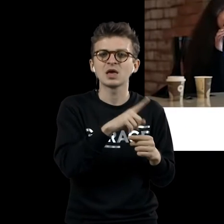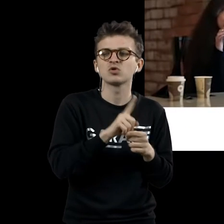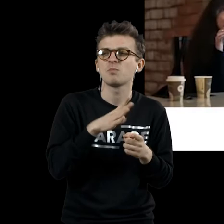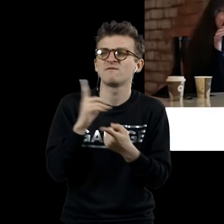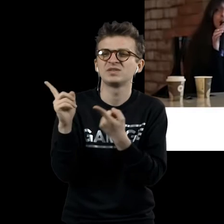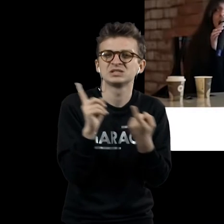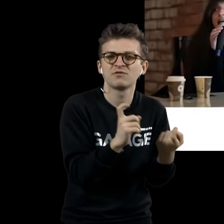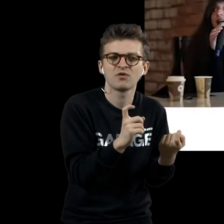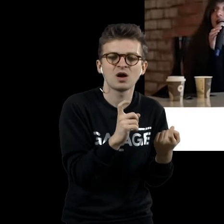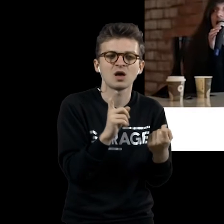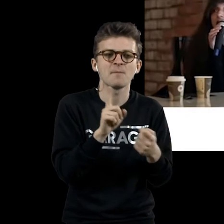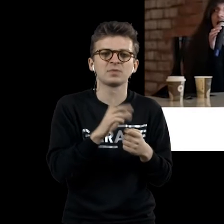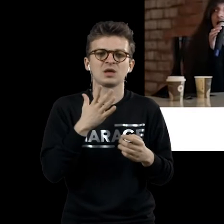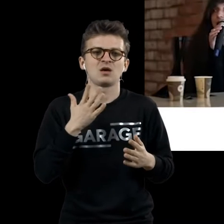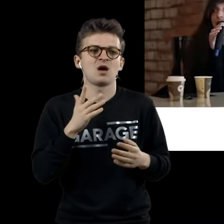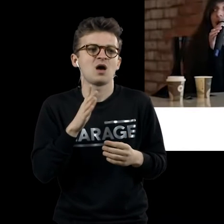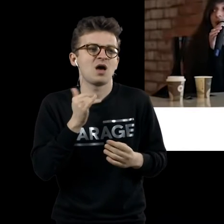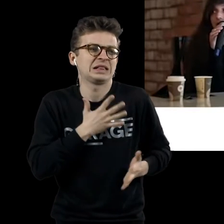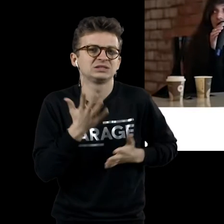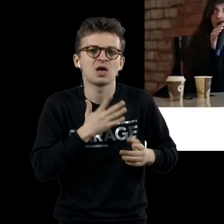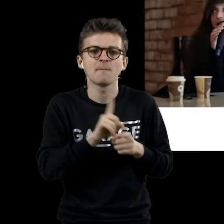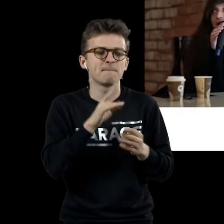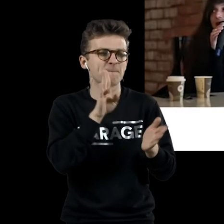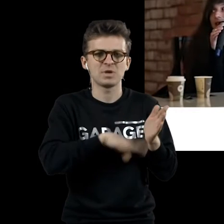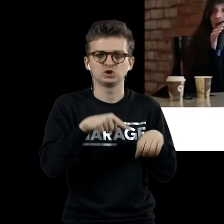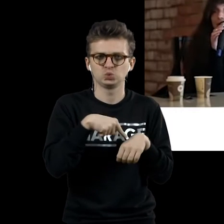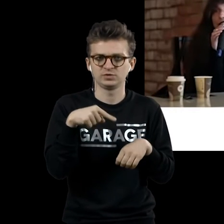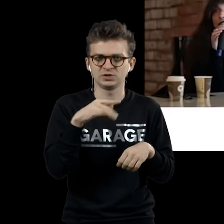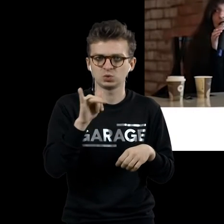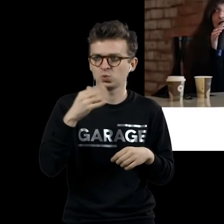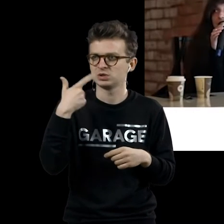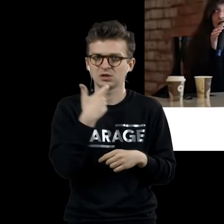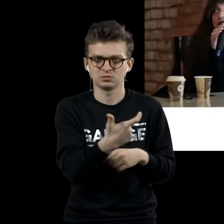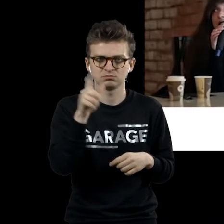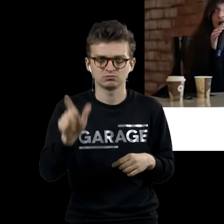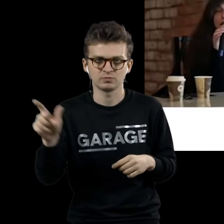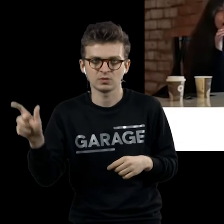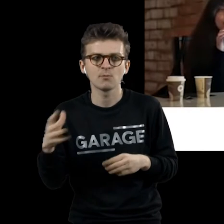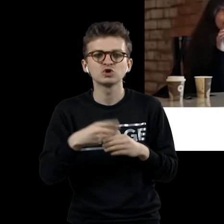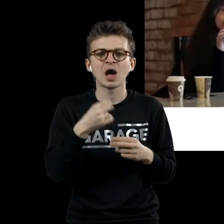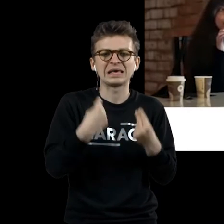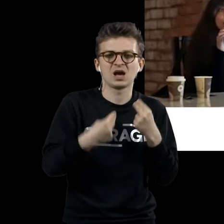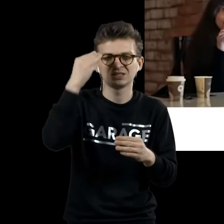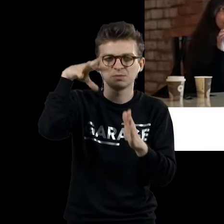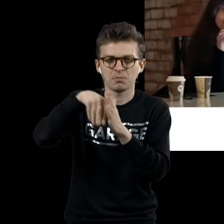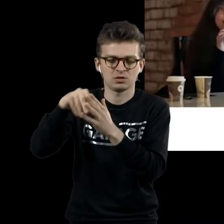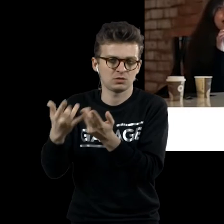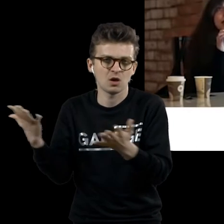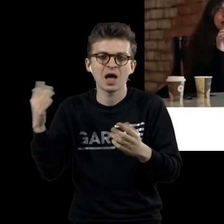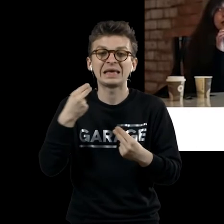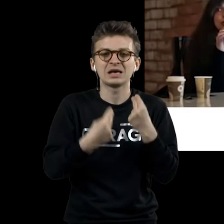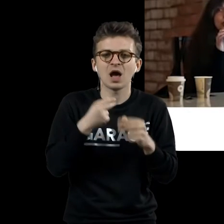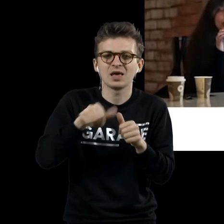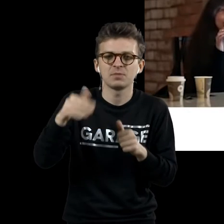анестезии, к эстетической бесчувственности зрителя. Абсолютная игра смыслов, абсолютная игра ума.